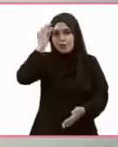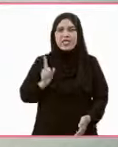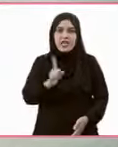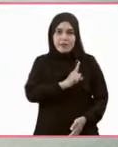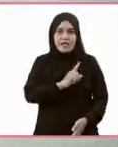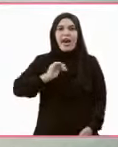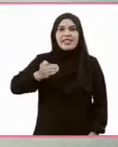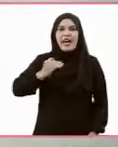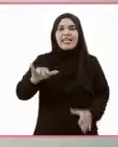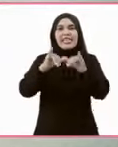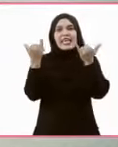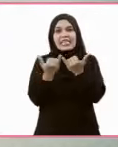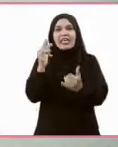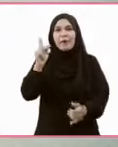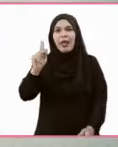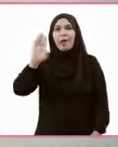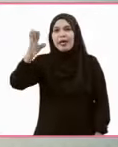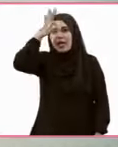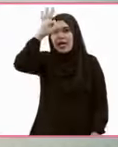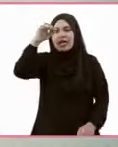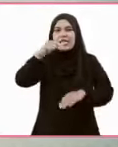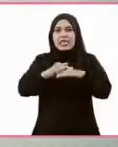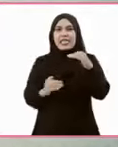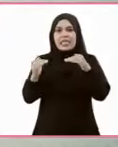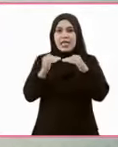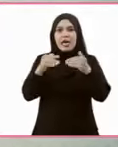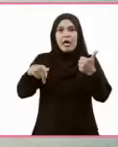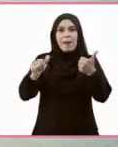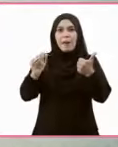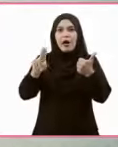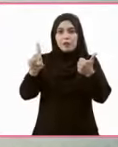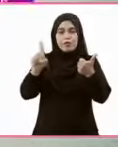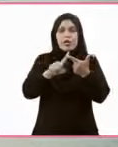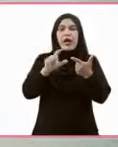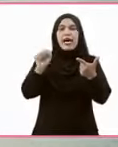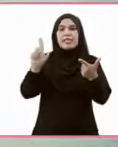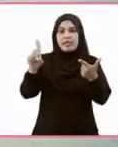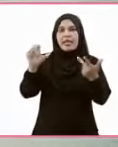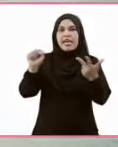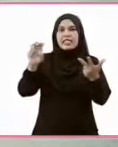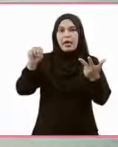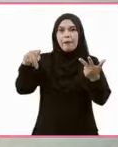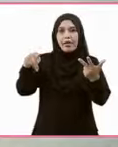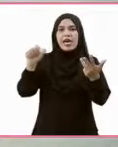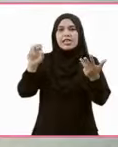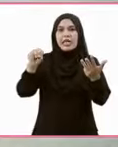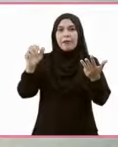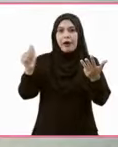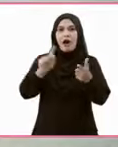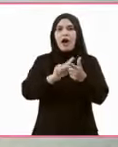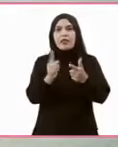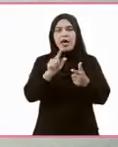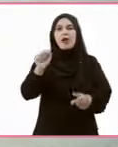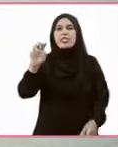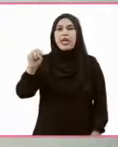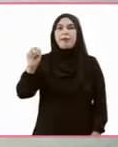anak didik kami, anak-anak Yayasan Kemala Bayangkari Baik di tingkat PAUD, SD, SMP,